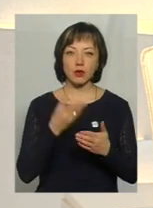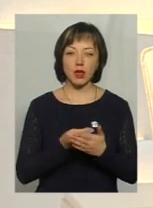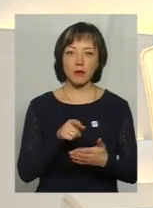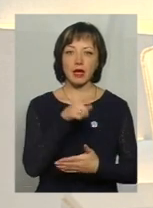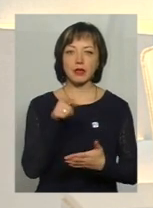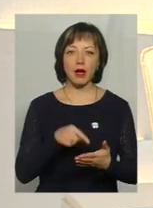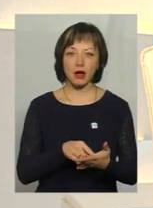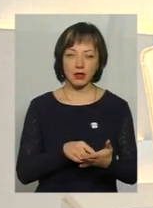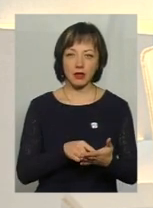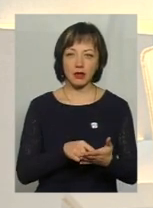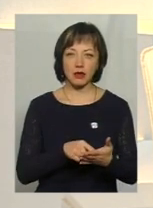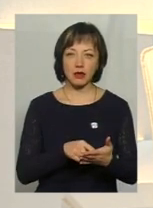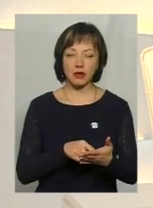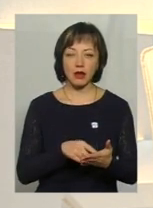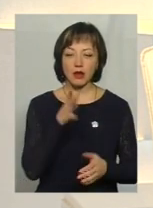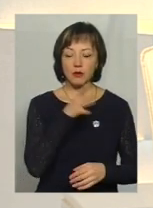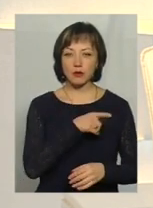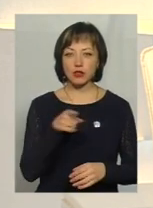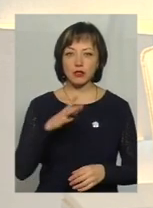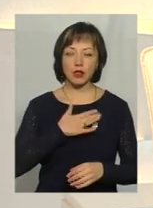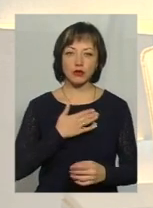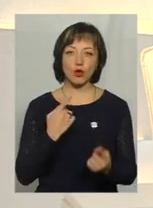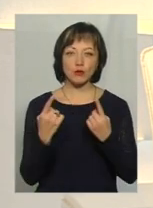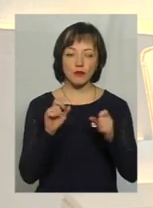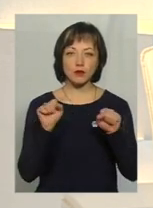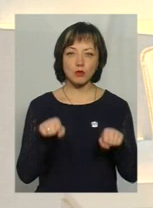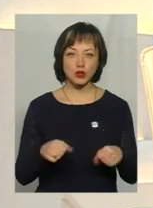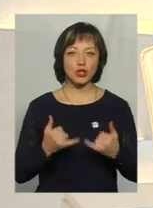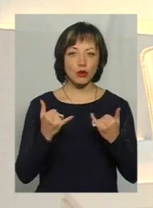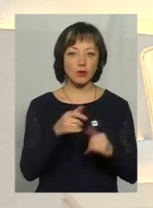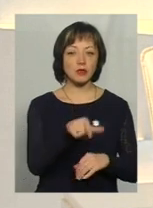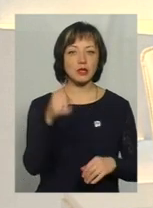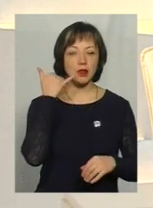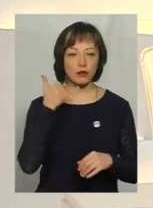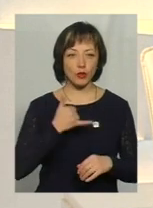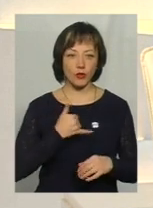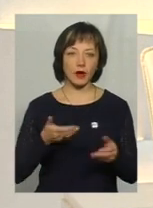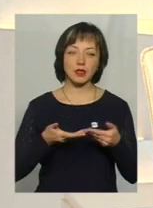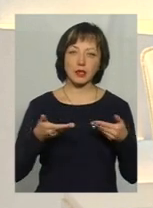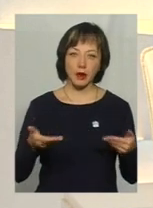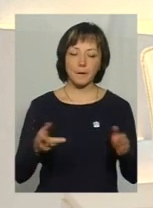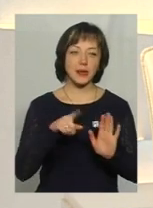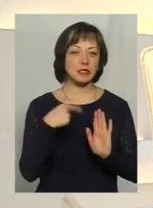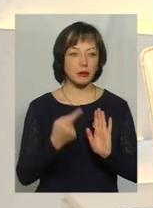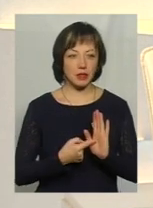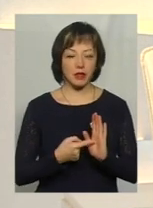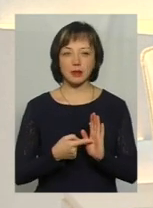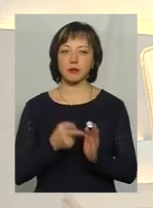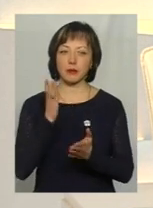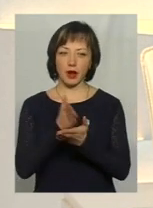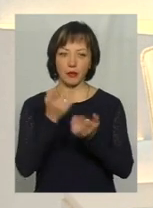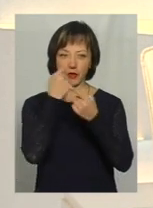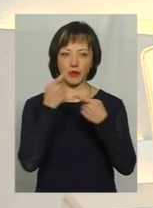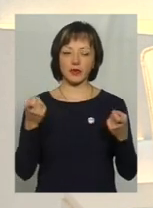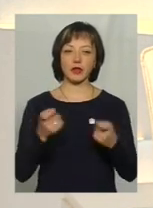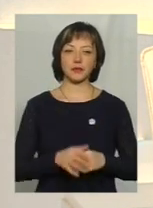питання безпосередньо під час нашої розмови, ви зможете, шановний глядач, зателефонувати нам і поставити його прямо в ефірі.